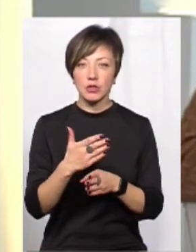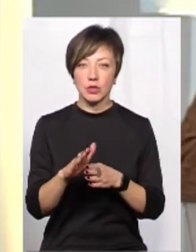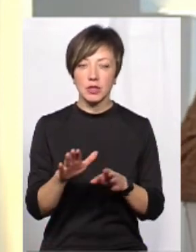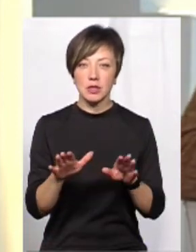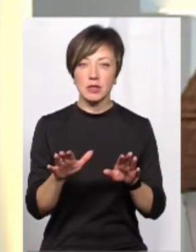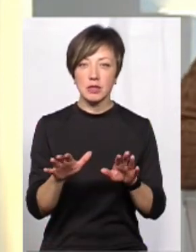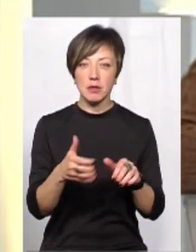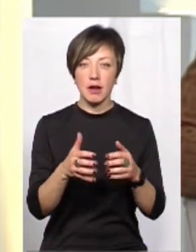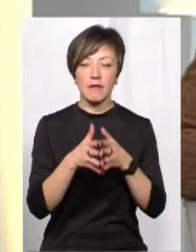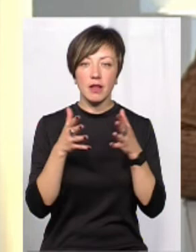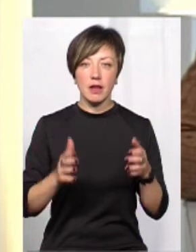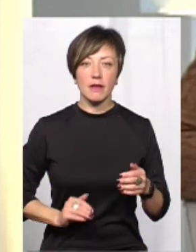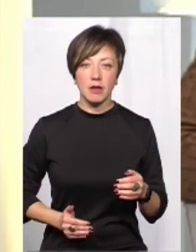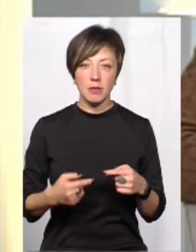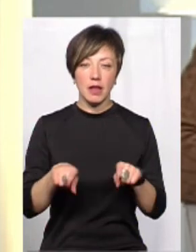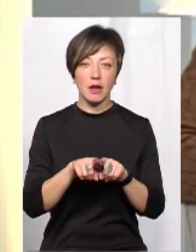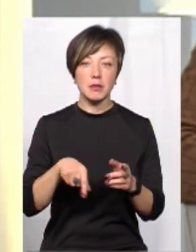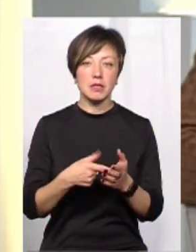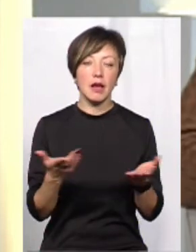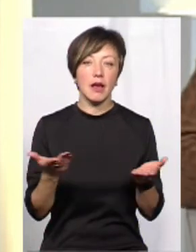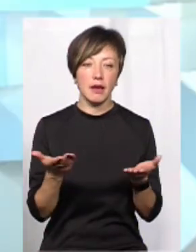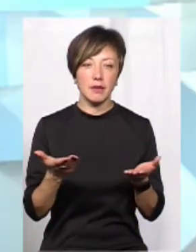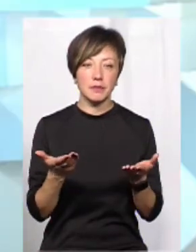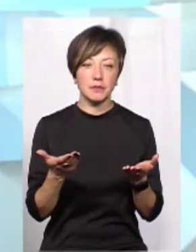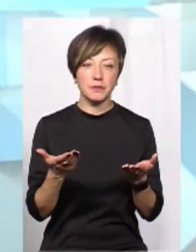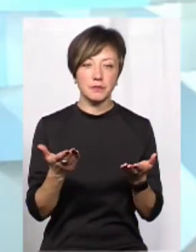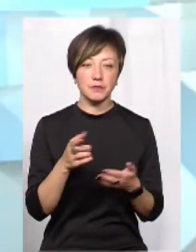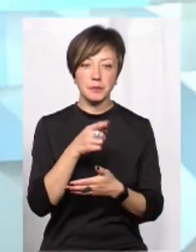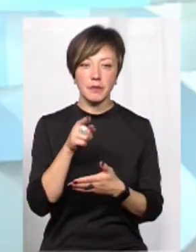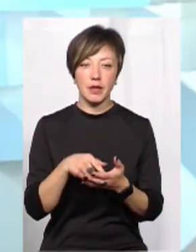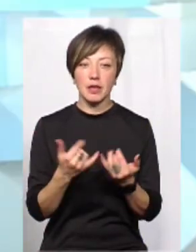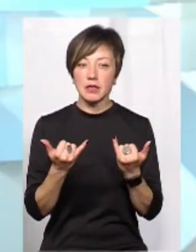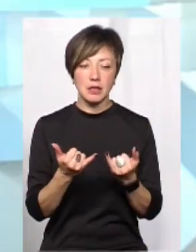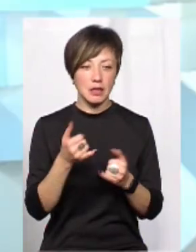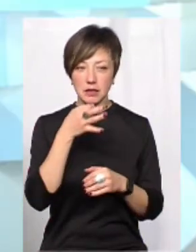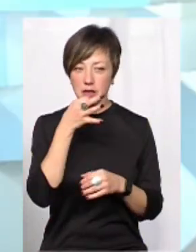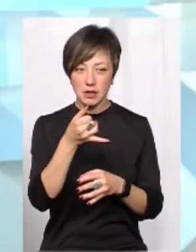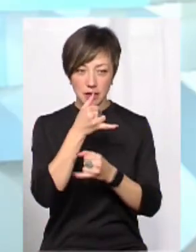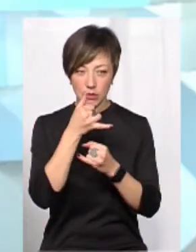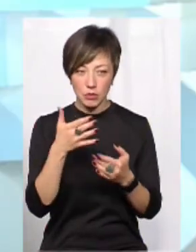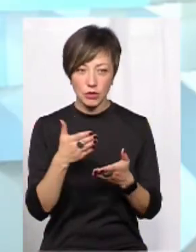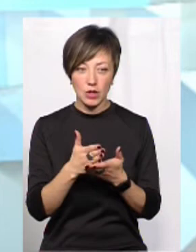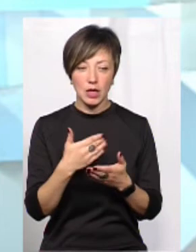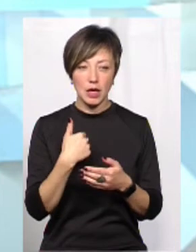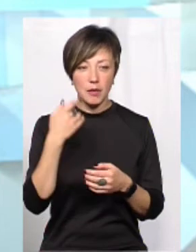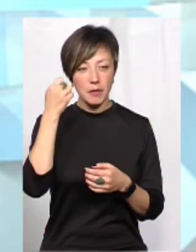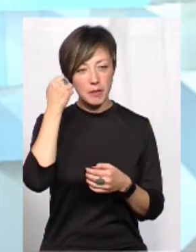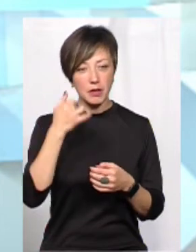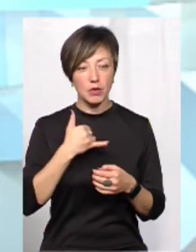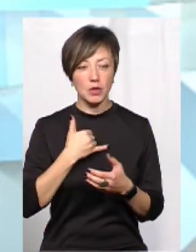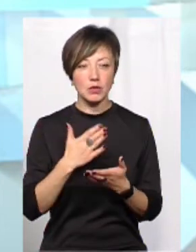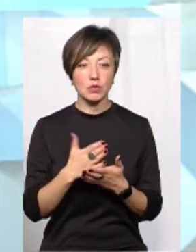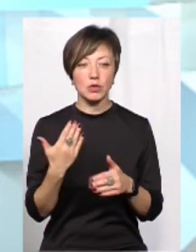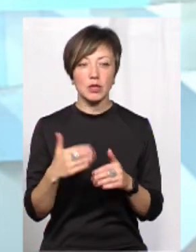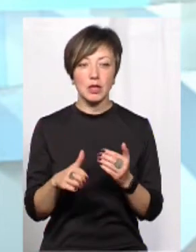забирають якісь великі підрядники. Які це такі міста? Ну, зараз ходу не можу сказати, не можу згадати, але я просто пам'ятаю, у нас